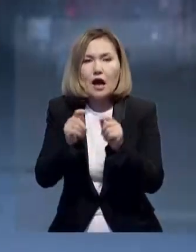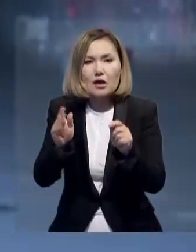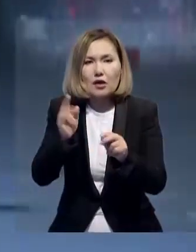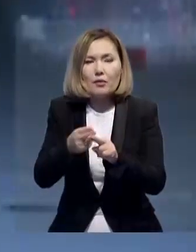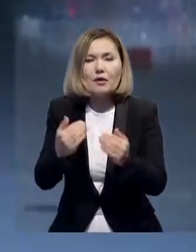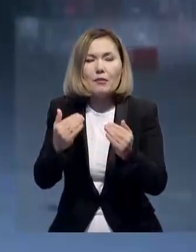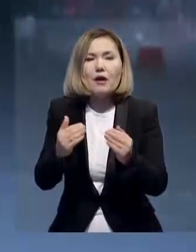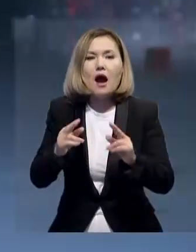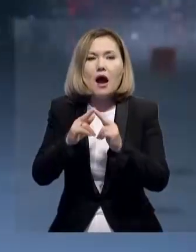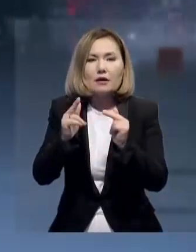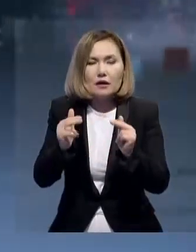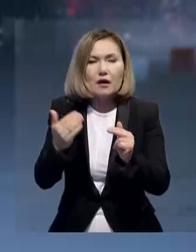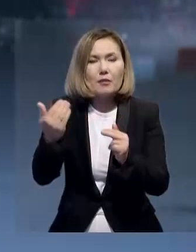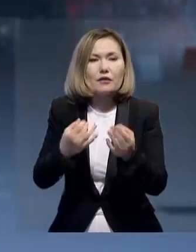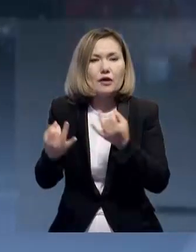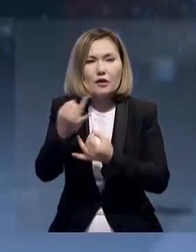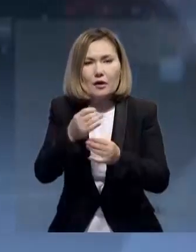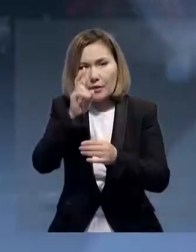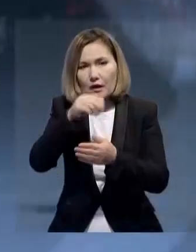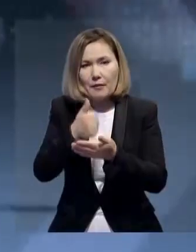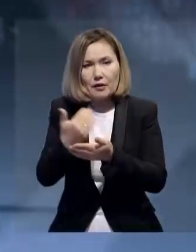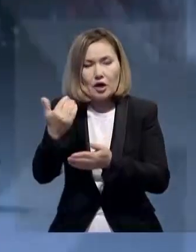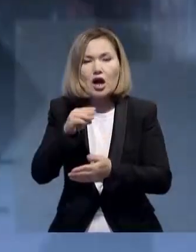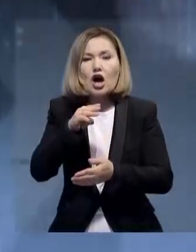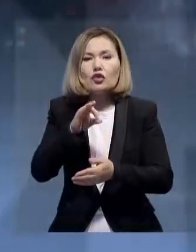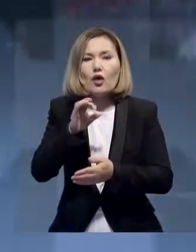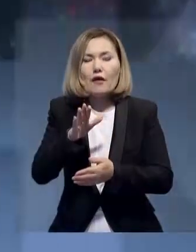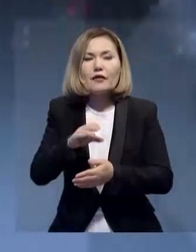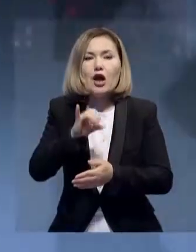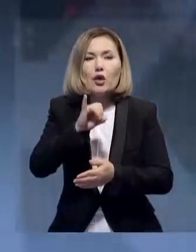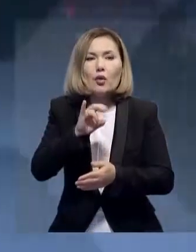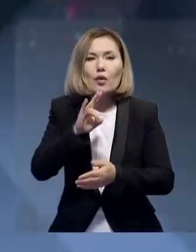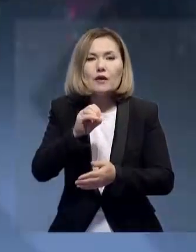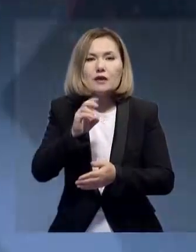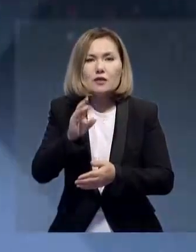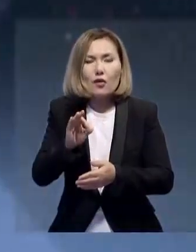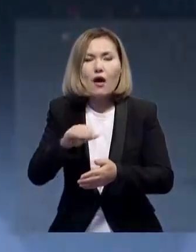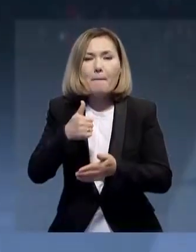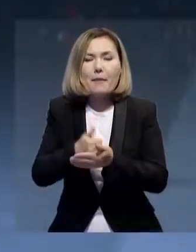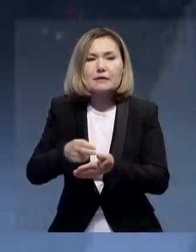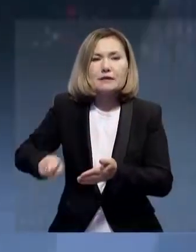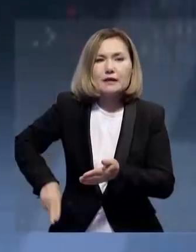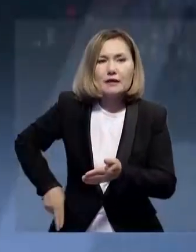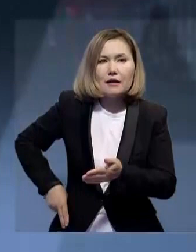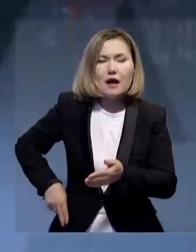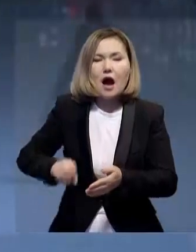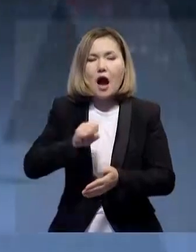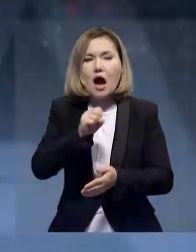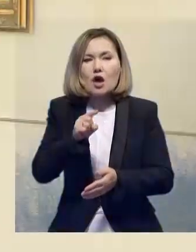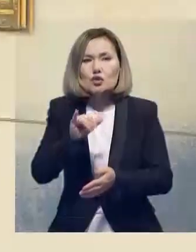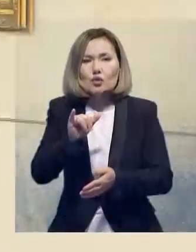Бұл мәселе бүгін ағырда да пысықталды. Мемлекет бақшысы Қасым Жомар Токаев Юниусқағының бас селектері Одри Азулен қабылдады.